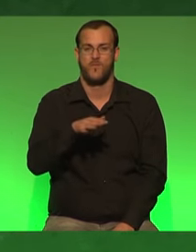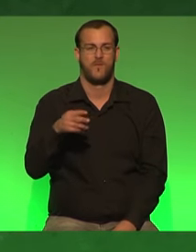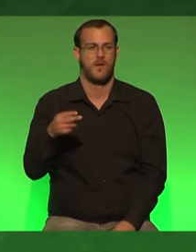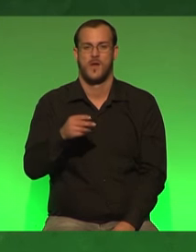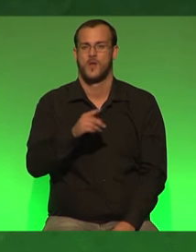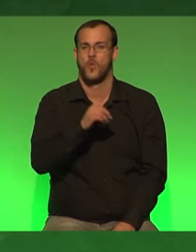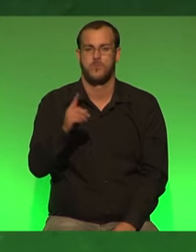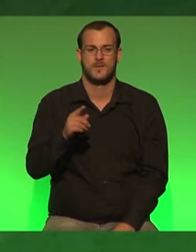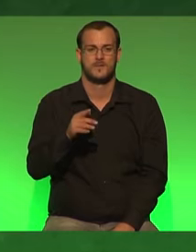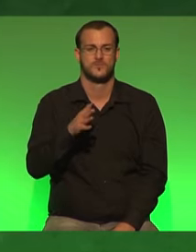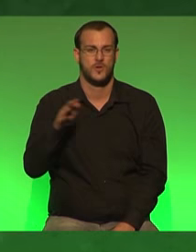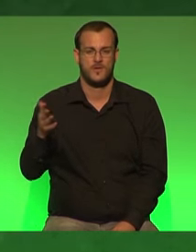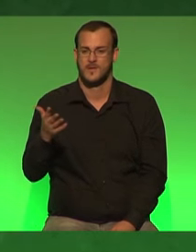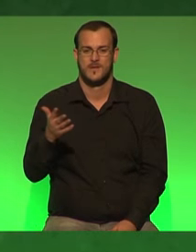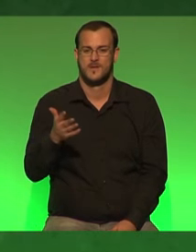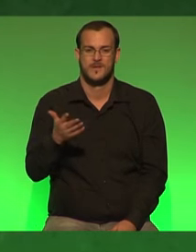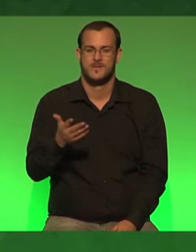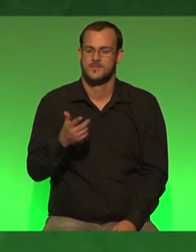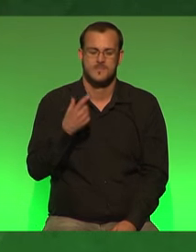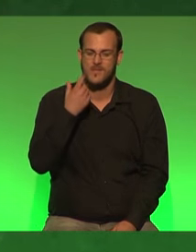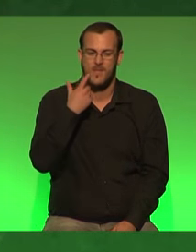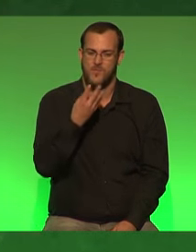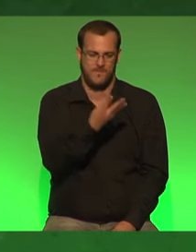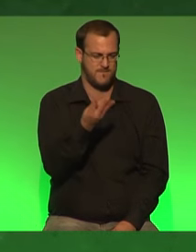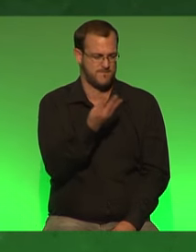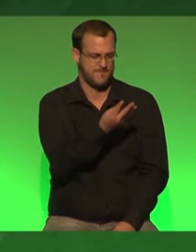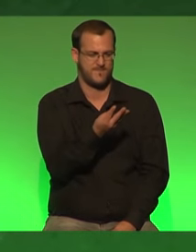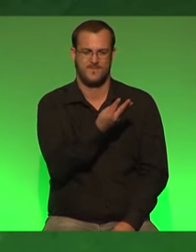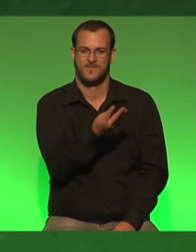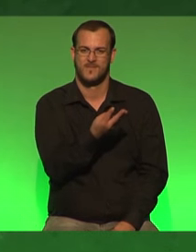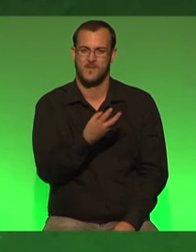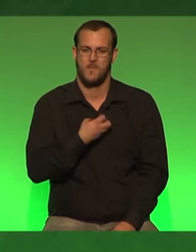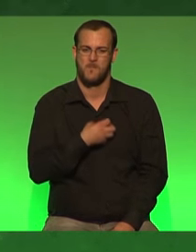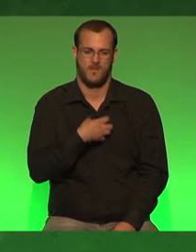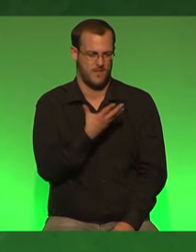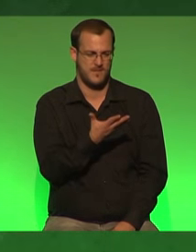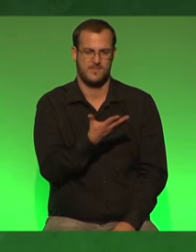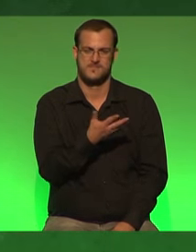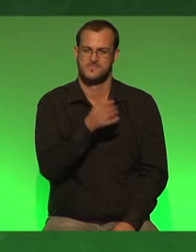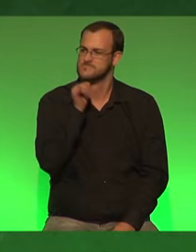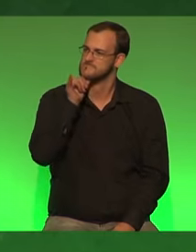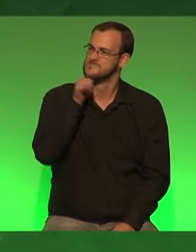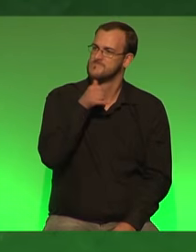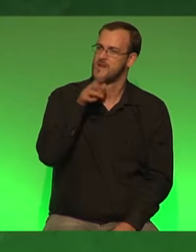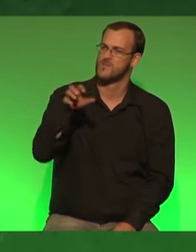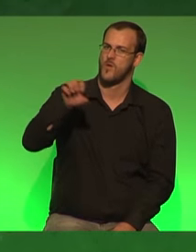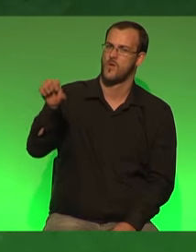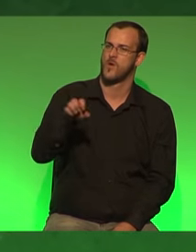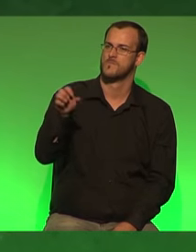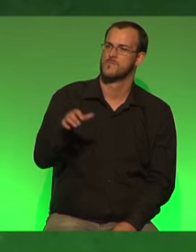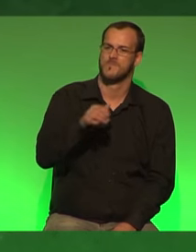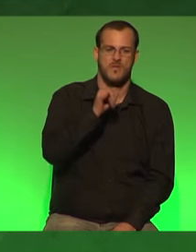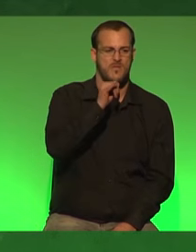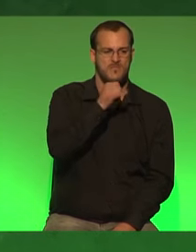traurige abklatsch eines bayerischen viergesangs die sagen nein zu europa die sagen